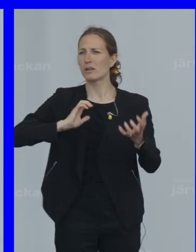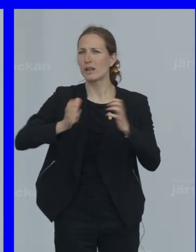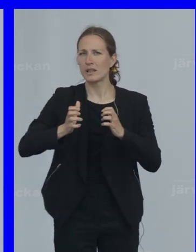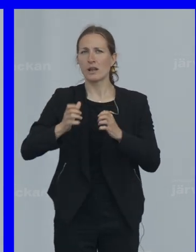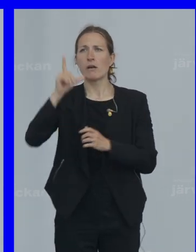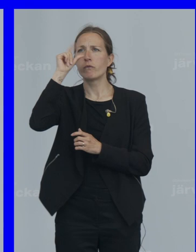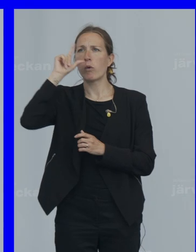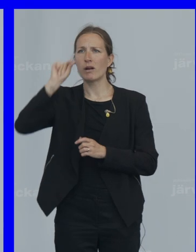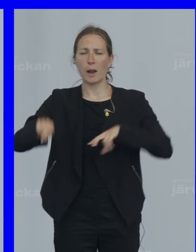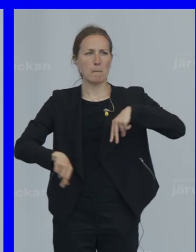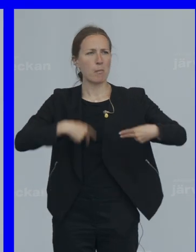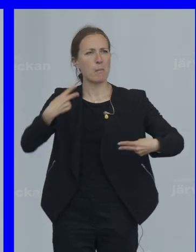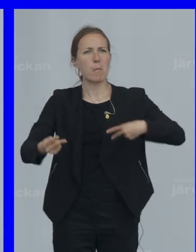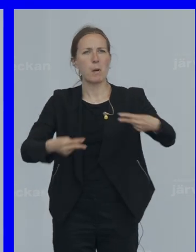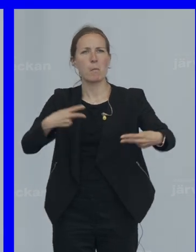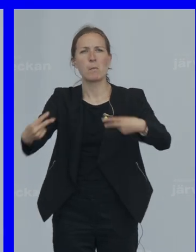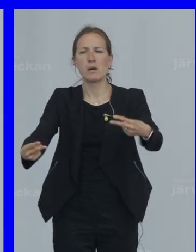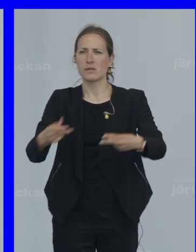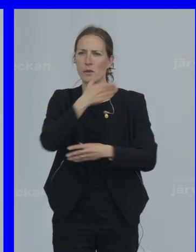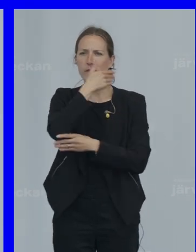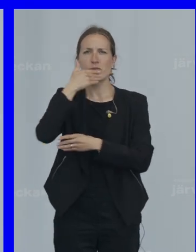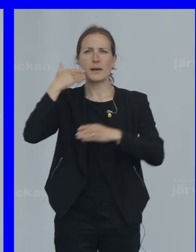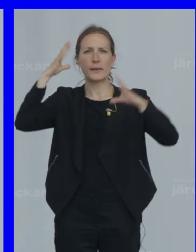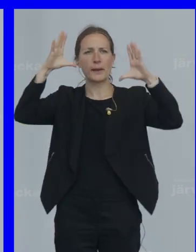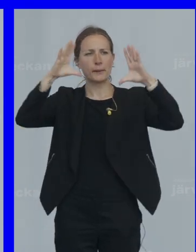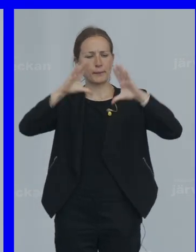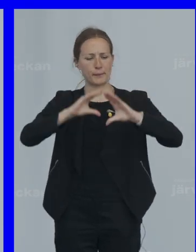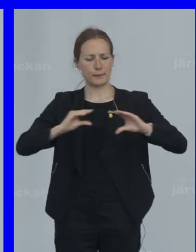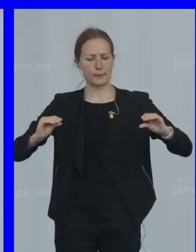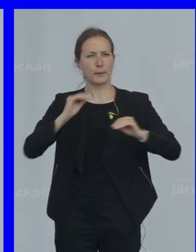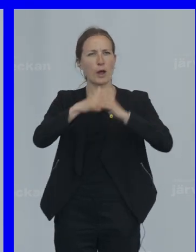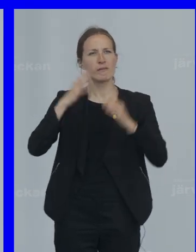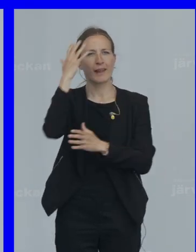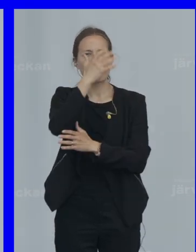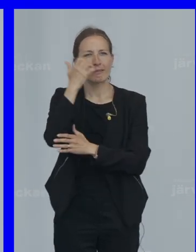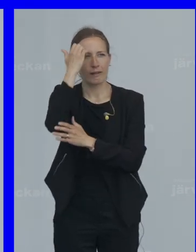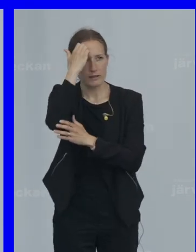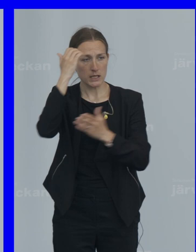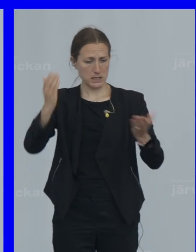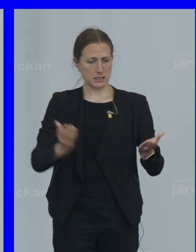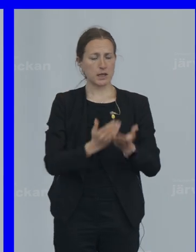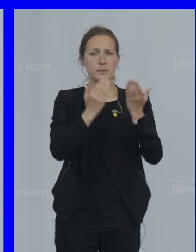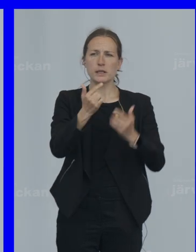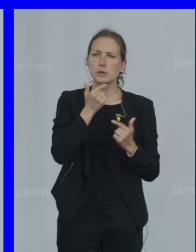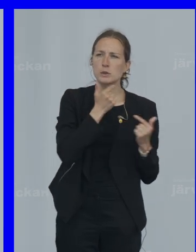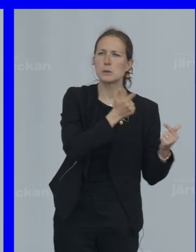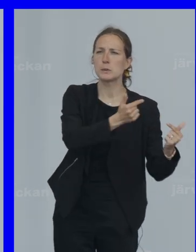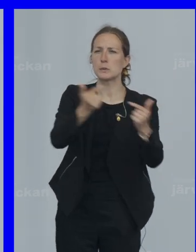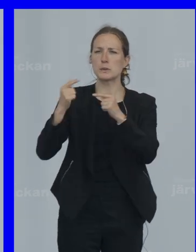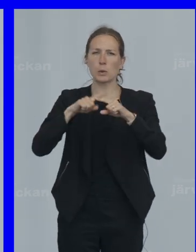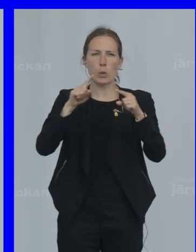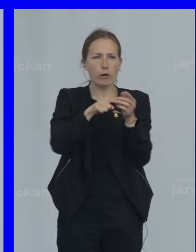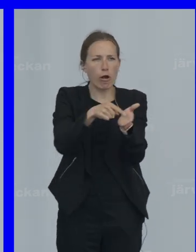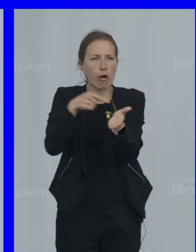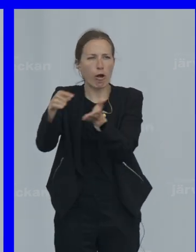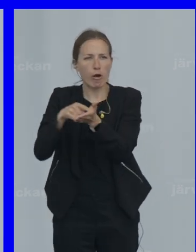fåglar att ramla ner från himlen När värmesköldar har lagt sig till rätta Över Indien Samtidigt som tusentals arter Hotas